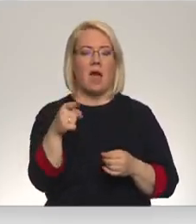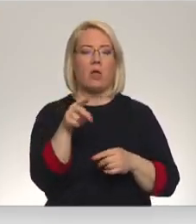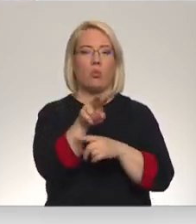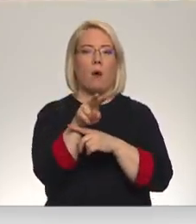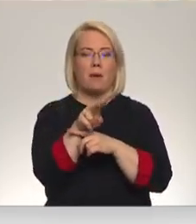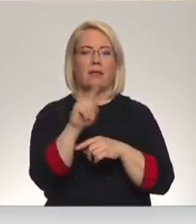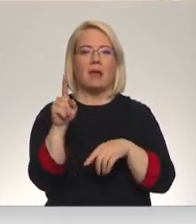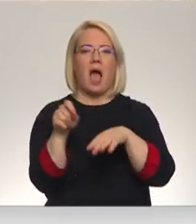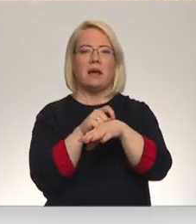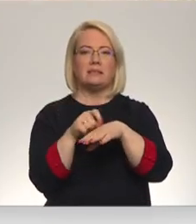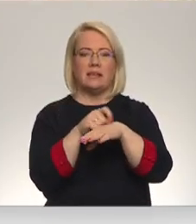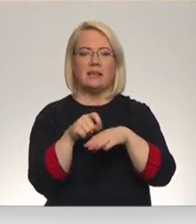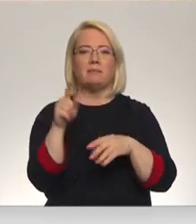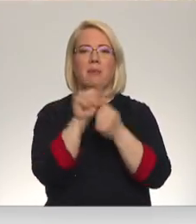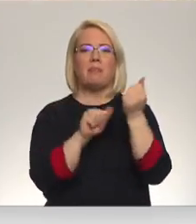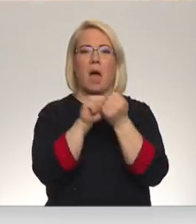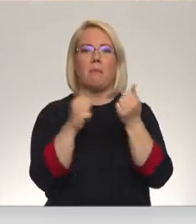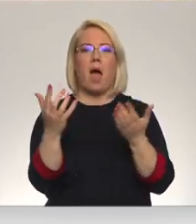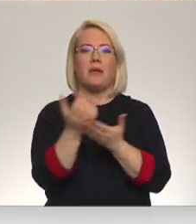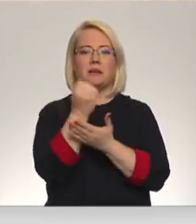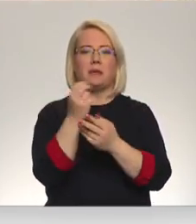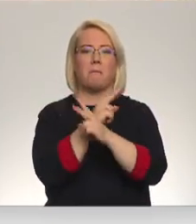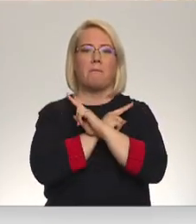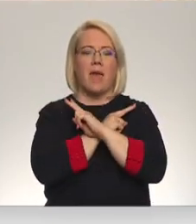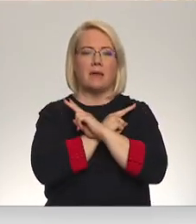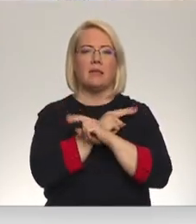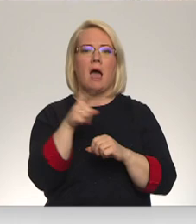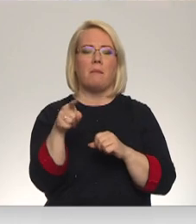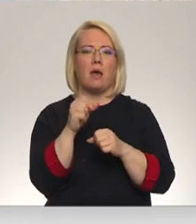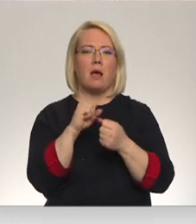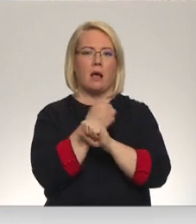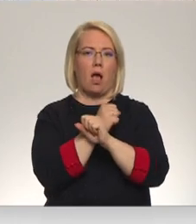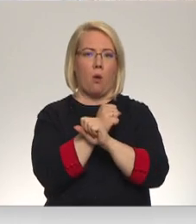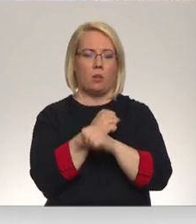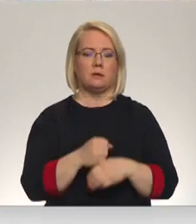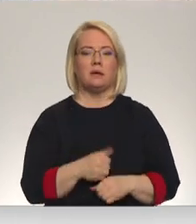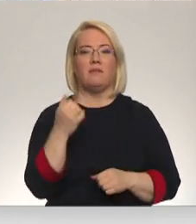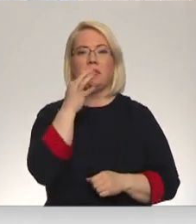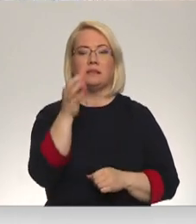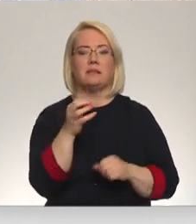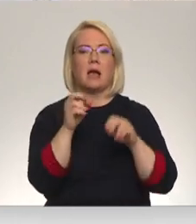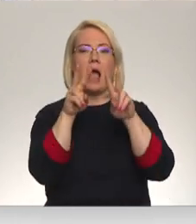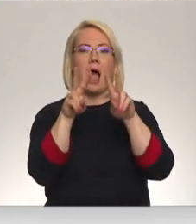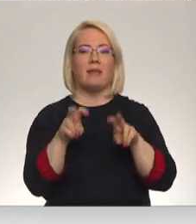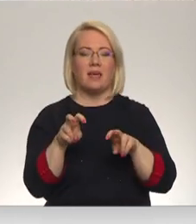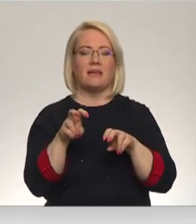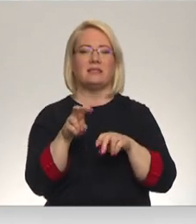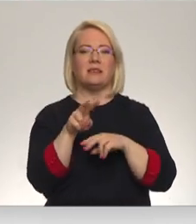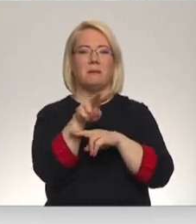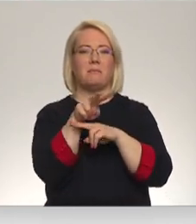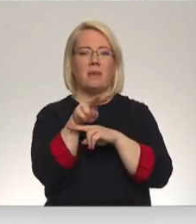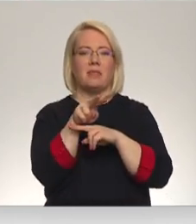tās ir asinis, savukārt dabā atrastajām jau beigtām stobra kals. Analīzes katrai nomedītāji meža cūka ir